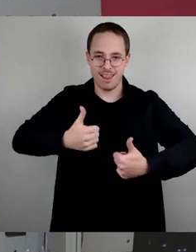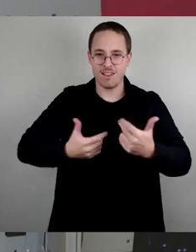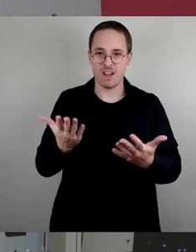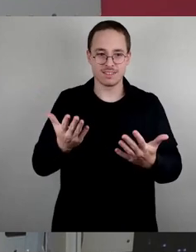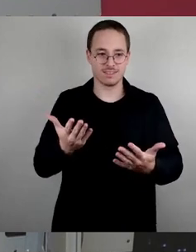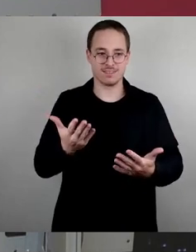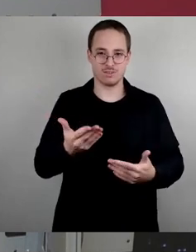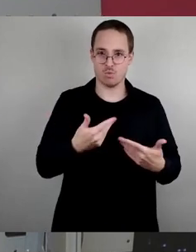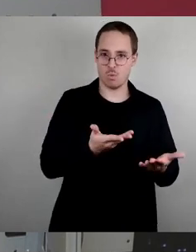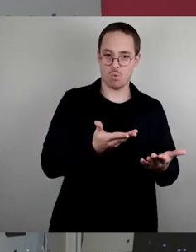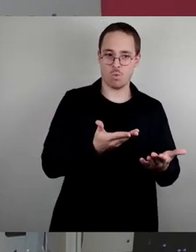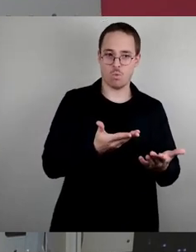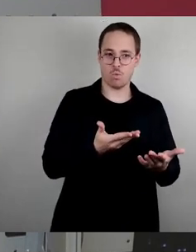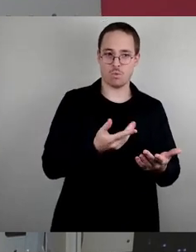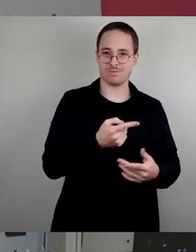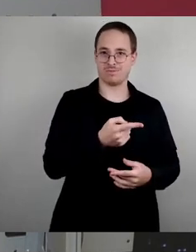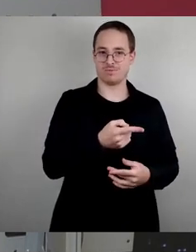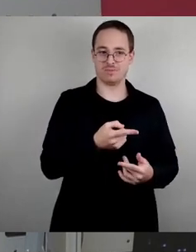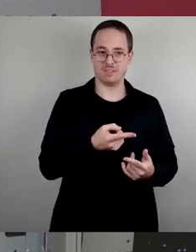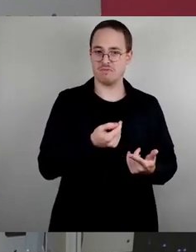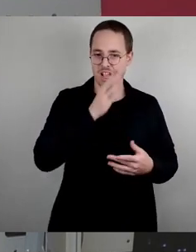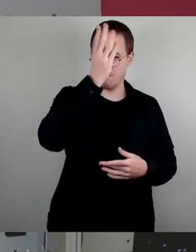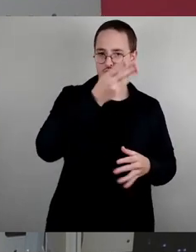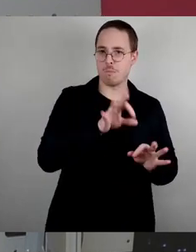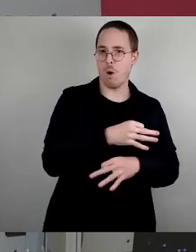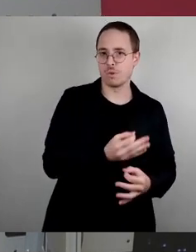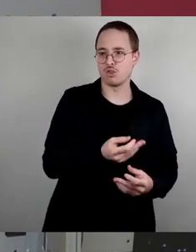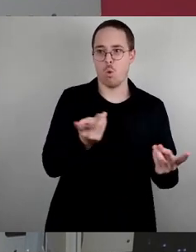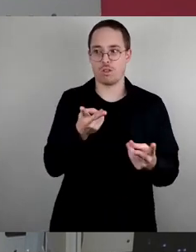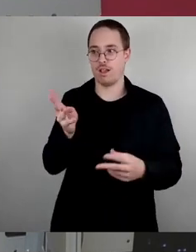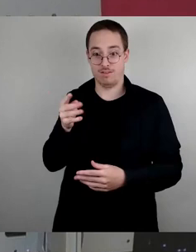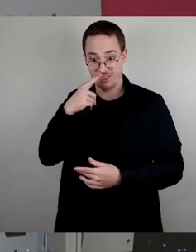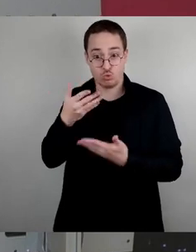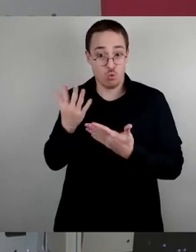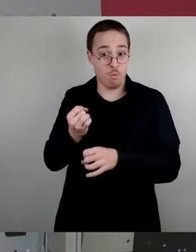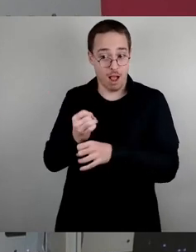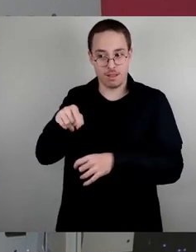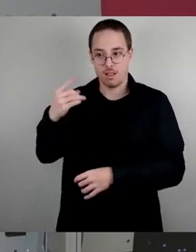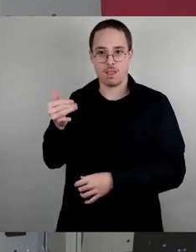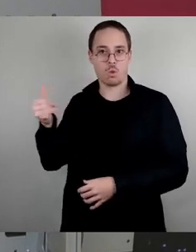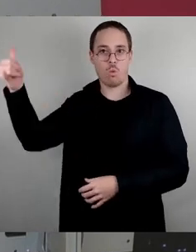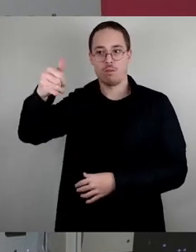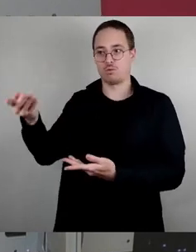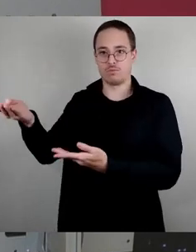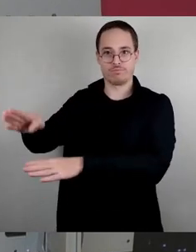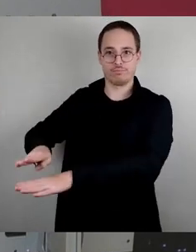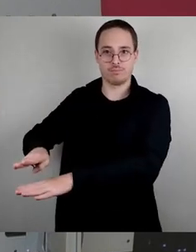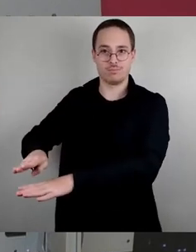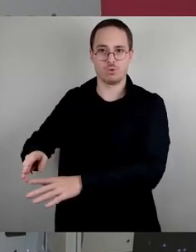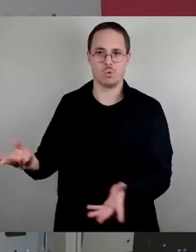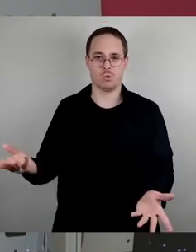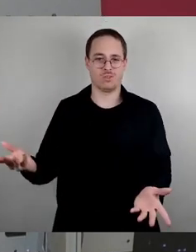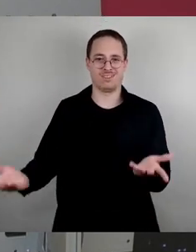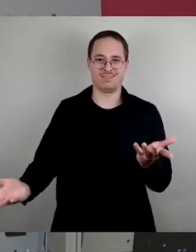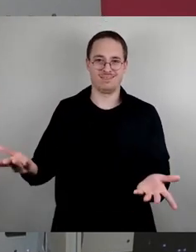oder ist es das Ende des Tourismus, weil auf einmal alle Ferienwohnungen weg sind. Das ist doch wirklich eine absurde Debatte, die hier